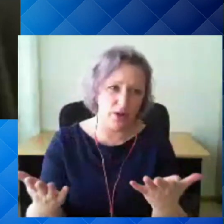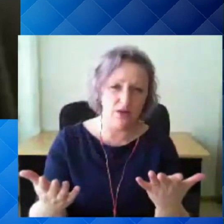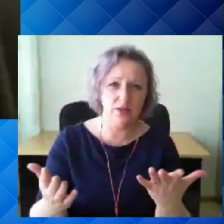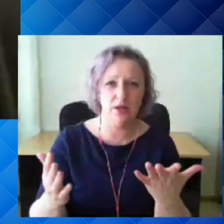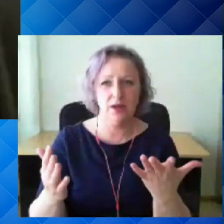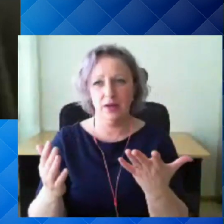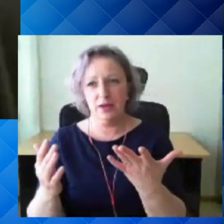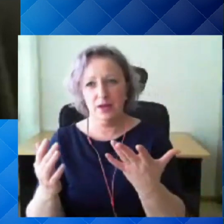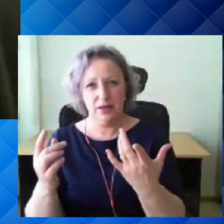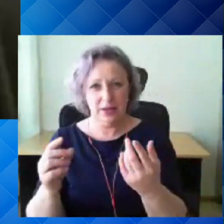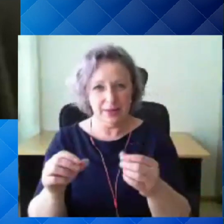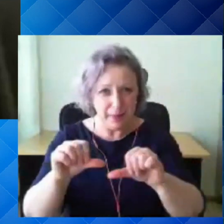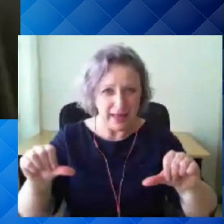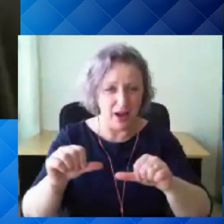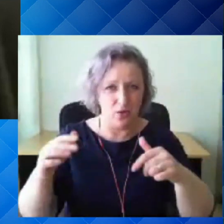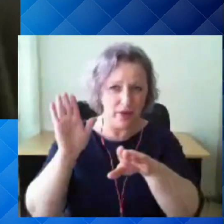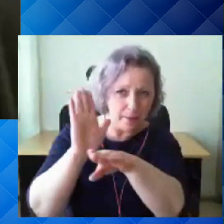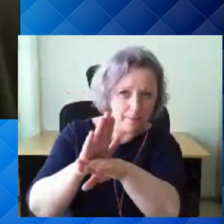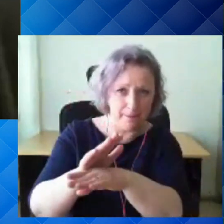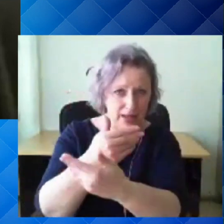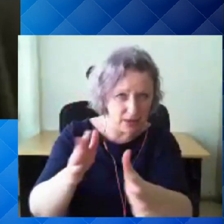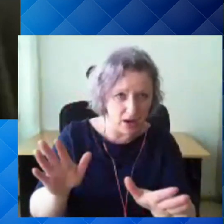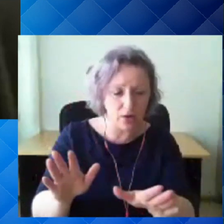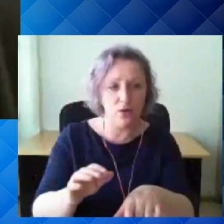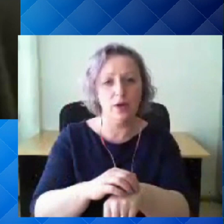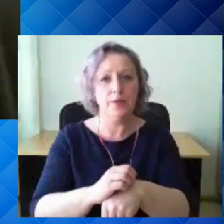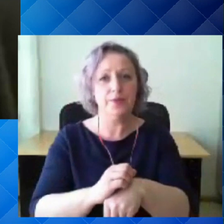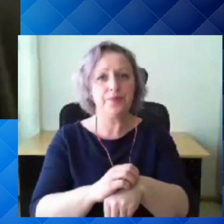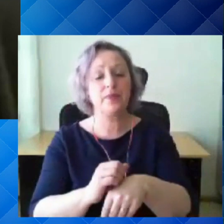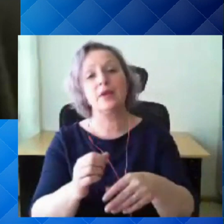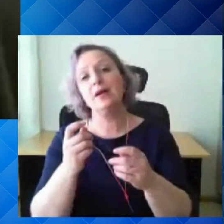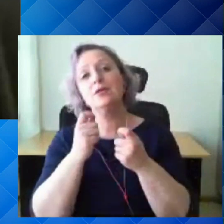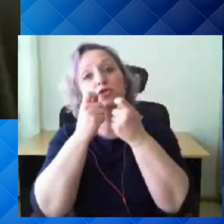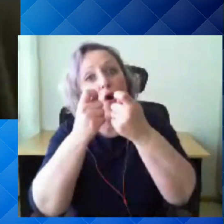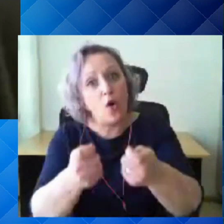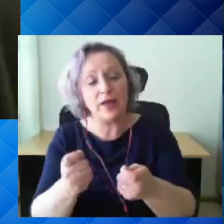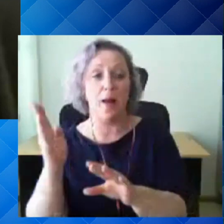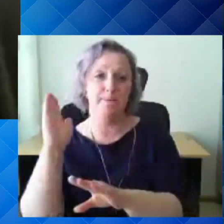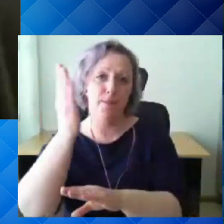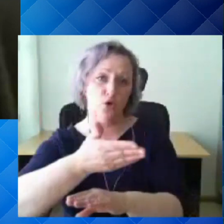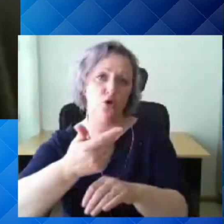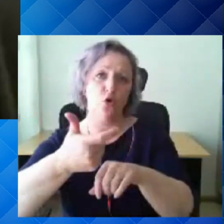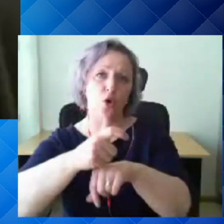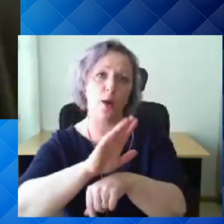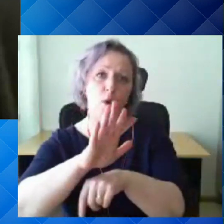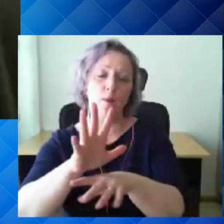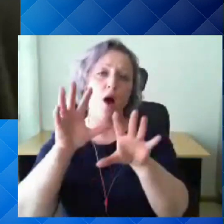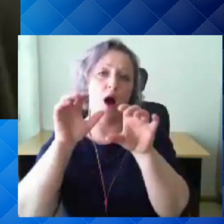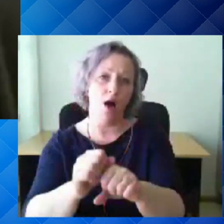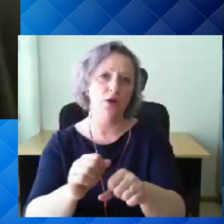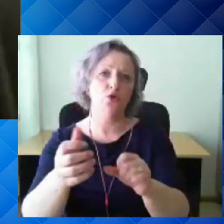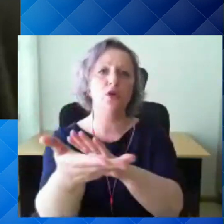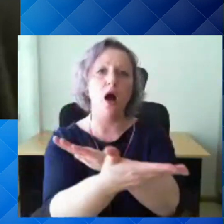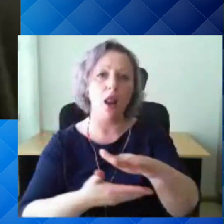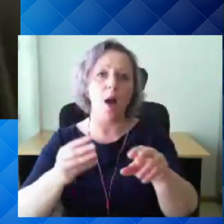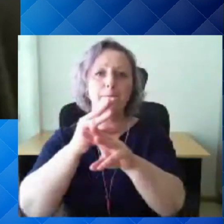koostatud korralduste tõigendamise kohta, siis soovitaks pöörduda pigem oma haldusalaministeeriumite